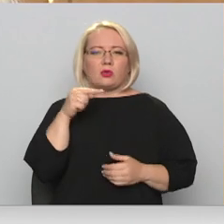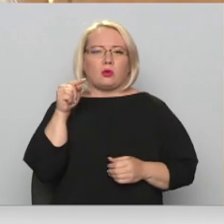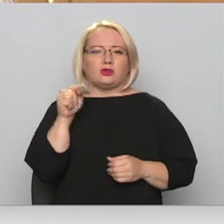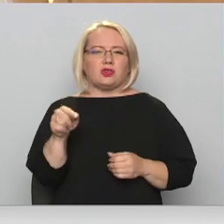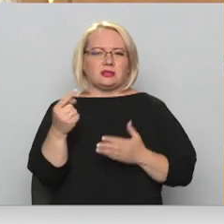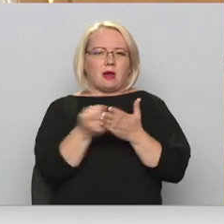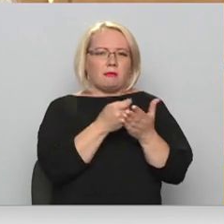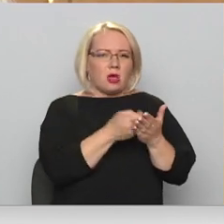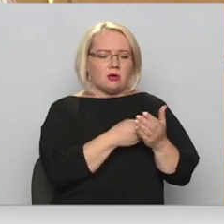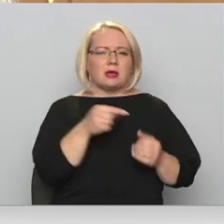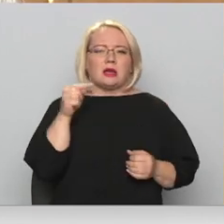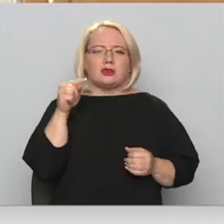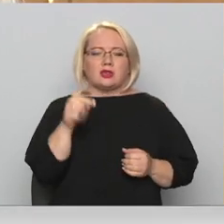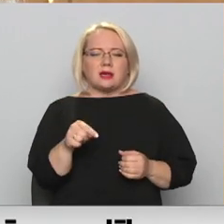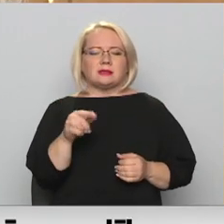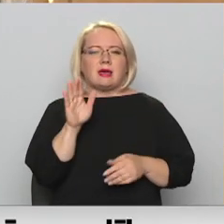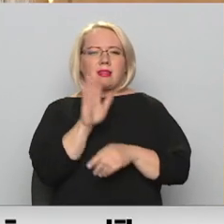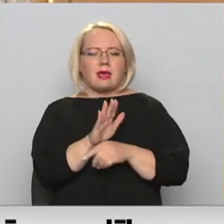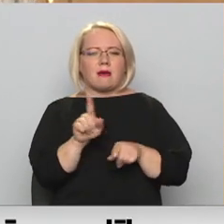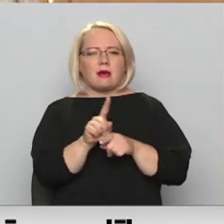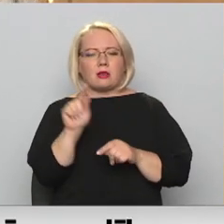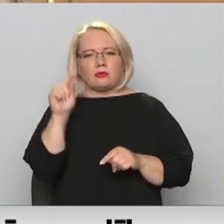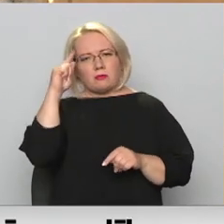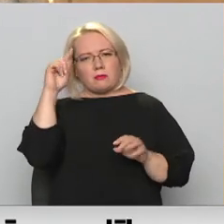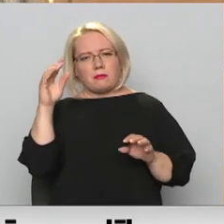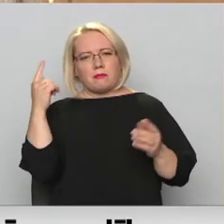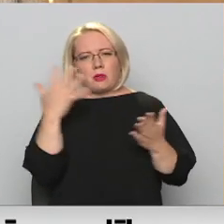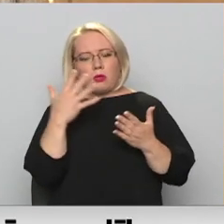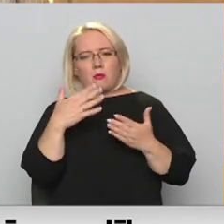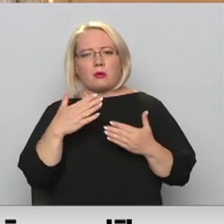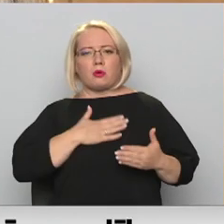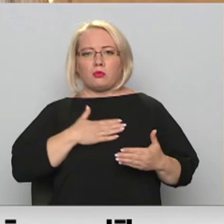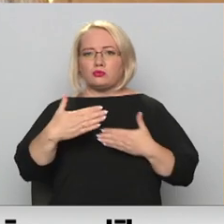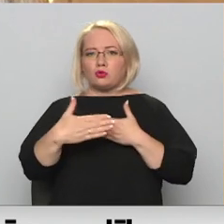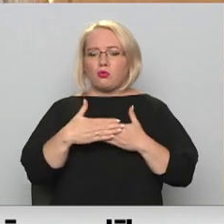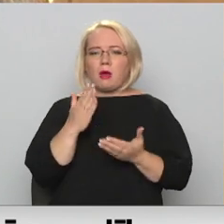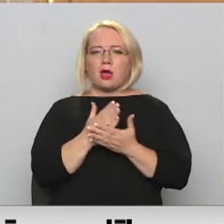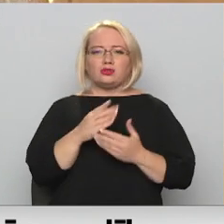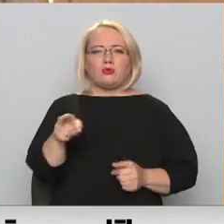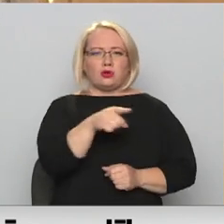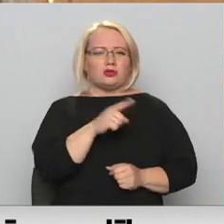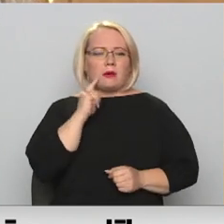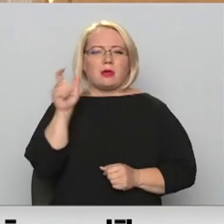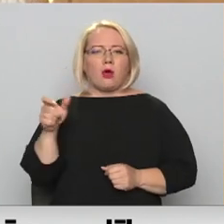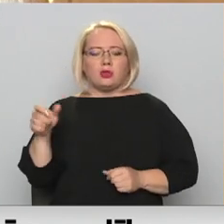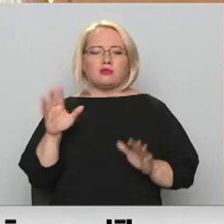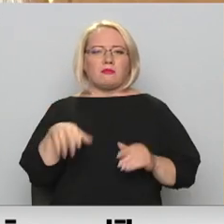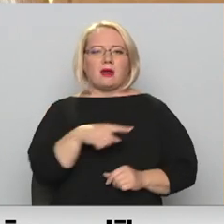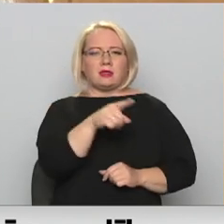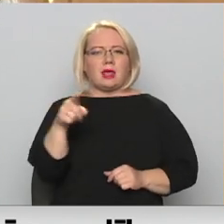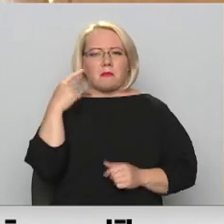kad tā kampaņa lika mums arī aizdomāties par mums tuvumā esošiem jauniešiem. Par viņiem padomāt,